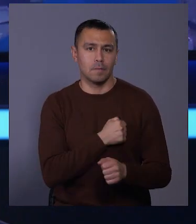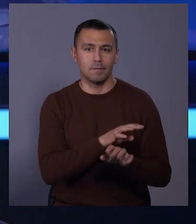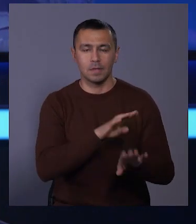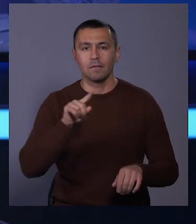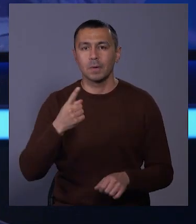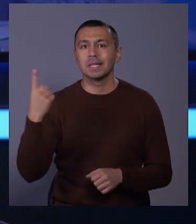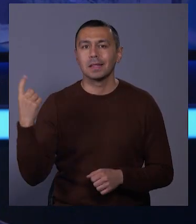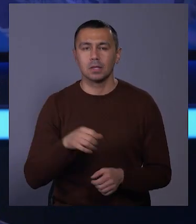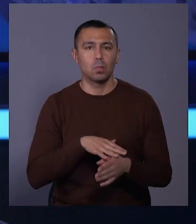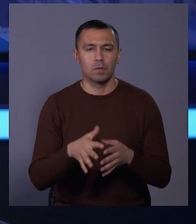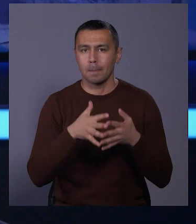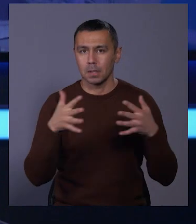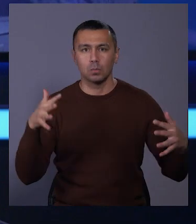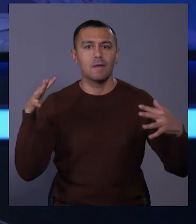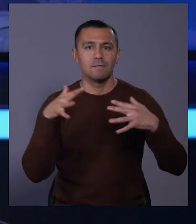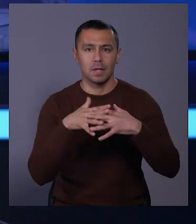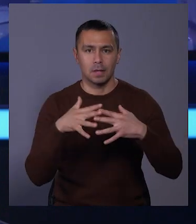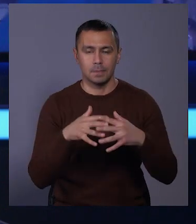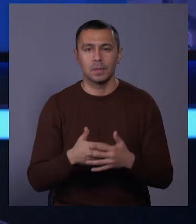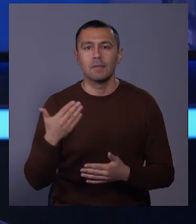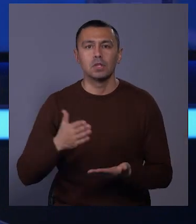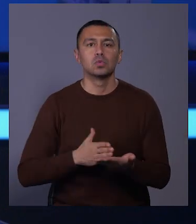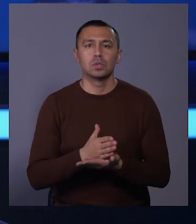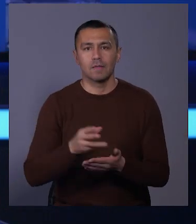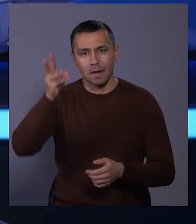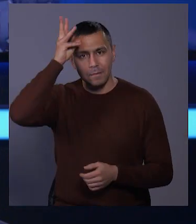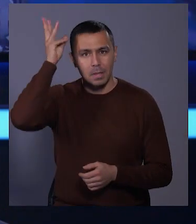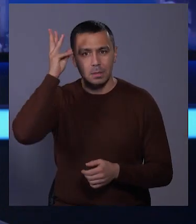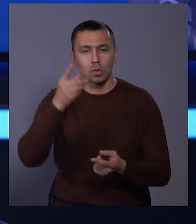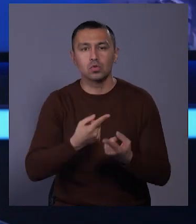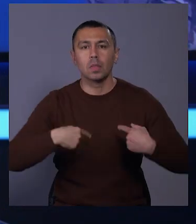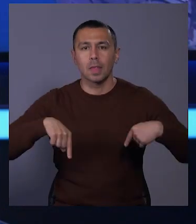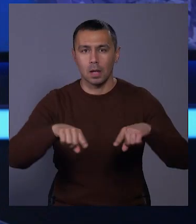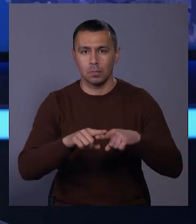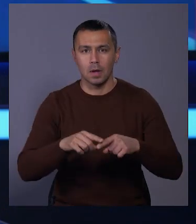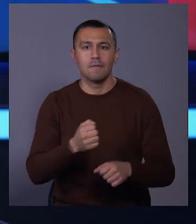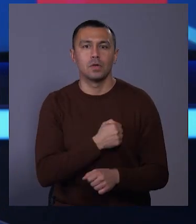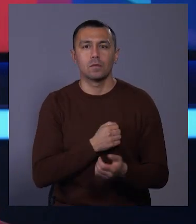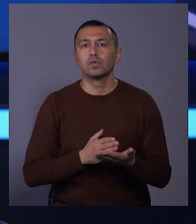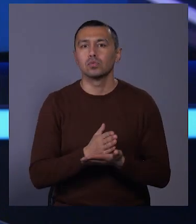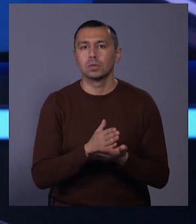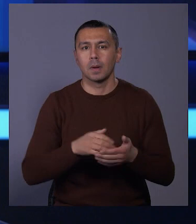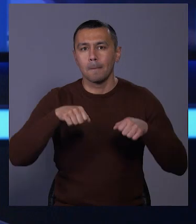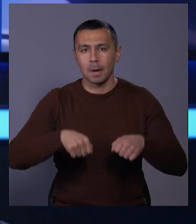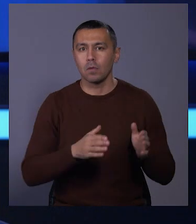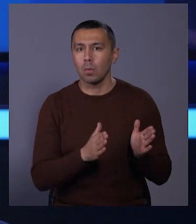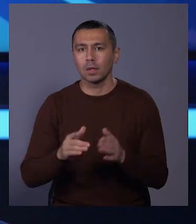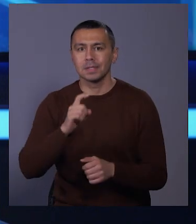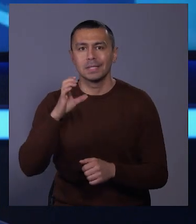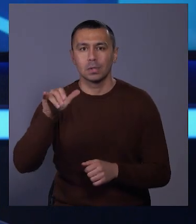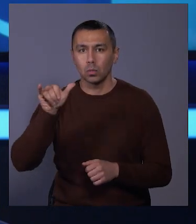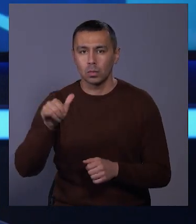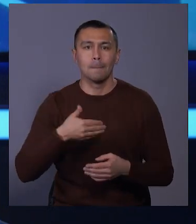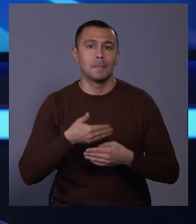у перший тиждень повномасштабної війни. Він служив у Хмельницькому зональному відділі військової служби правопорядку ЗСУ.